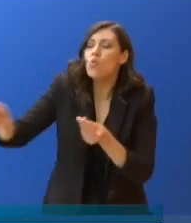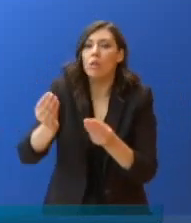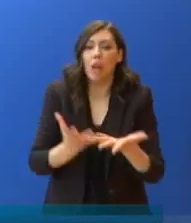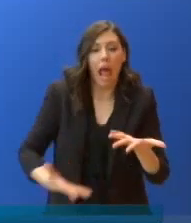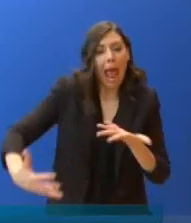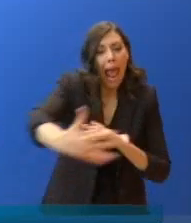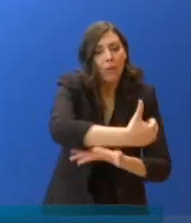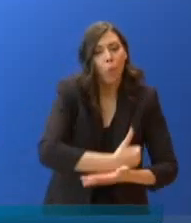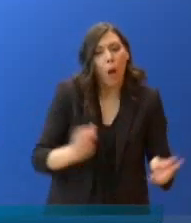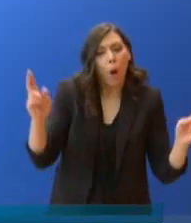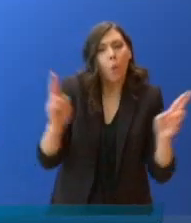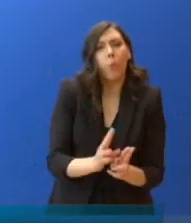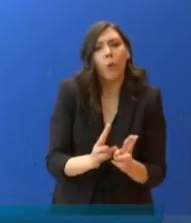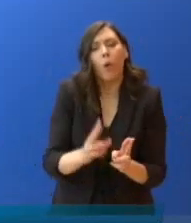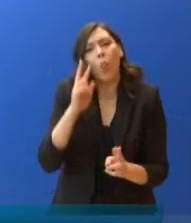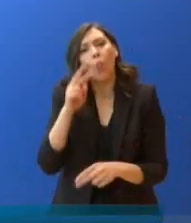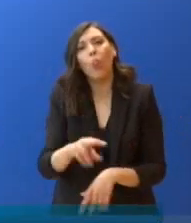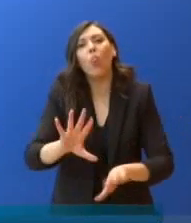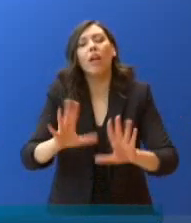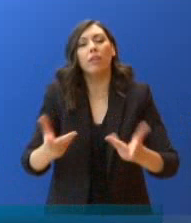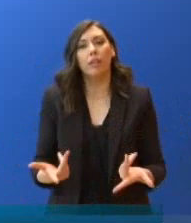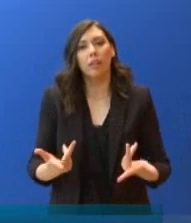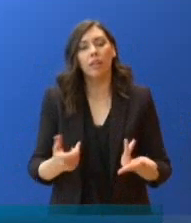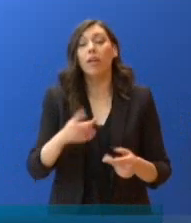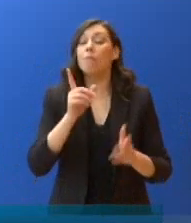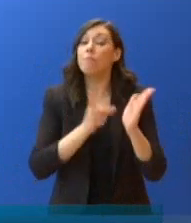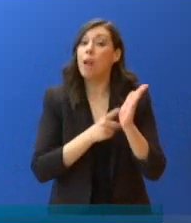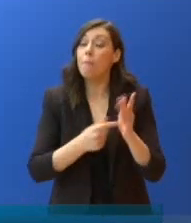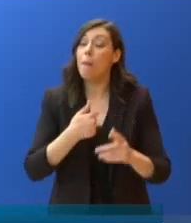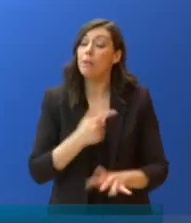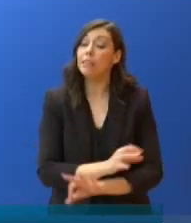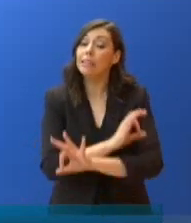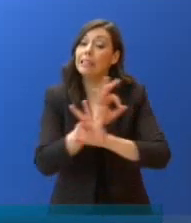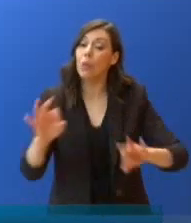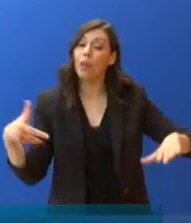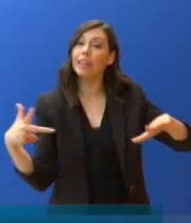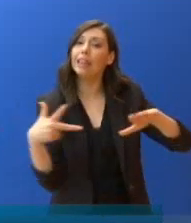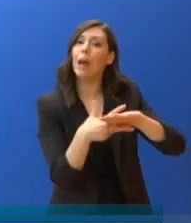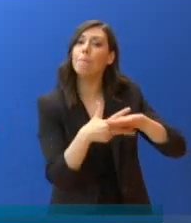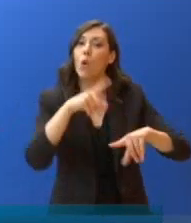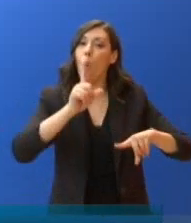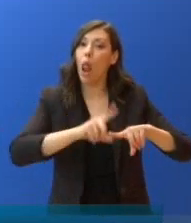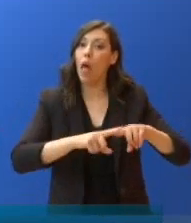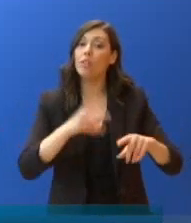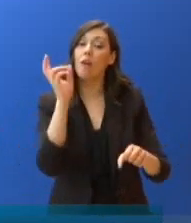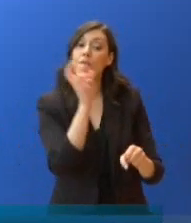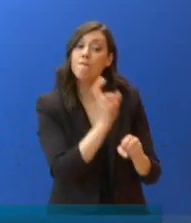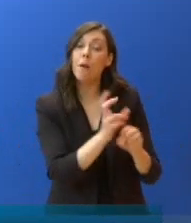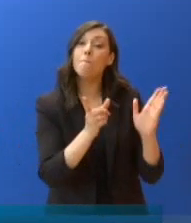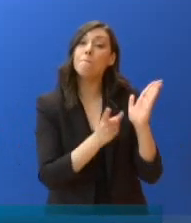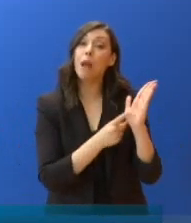προκειμένου να είμαστε σίγουροι ότι τα ταμιακά διαθέσιμα της χώρας θα παραμείνουν εκεί που πρέπει, στο επίπεδο που πρέπει, ώστε